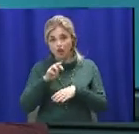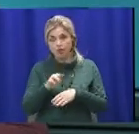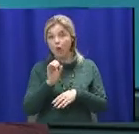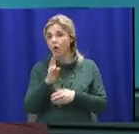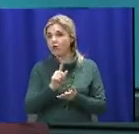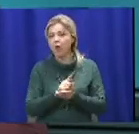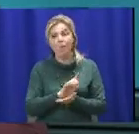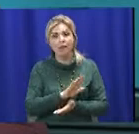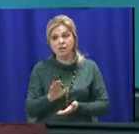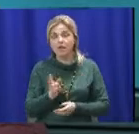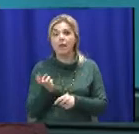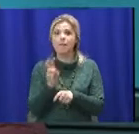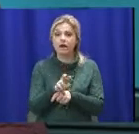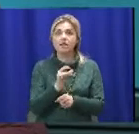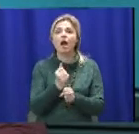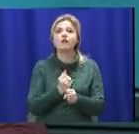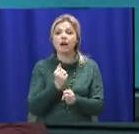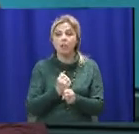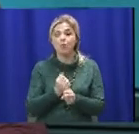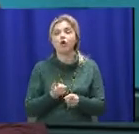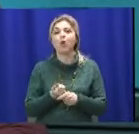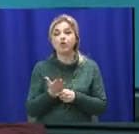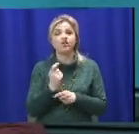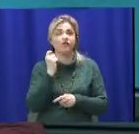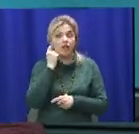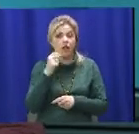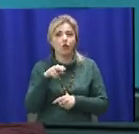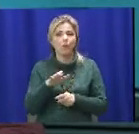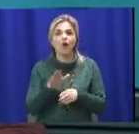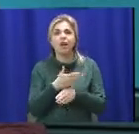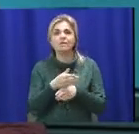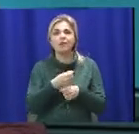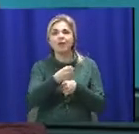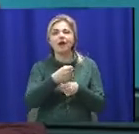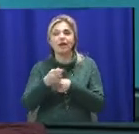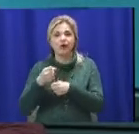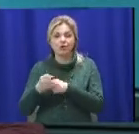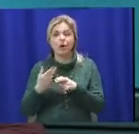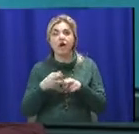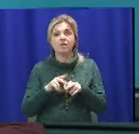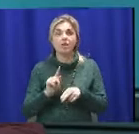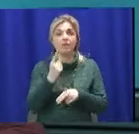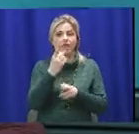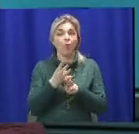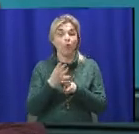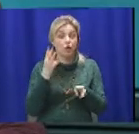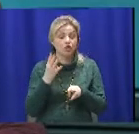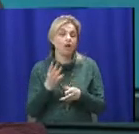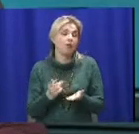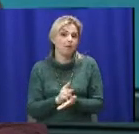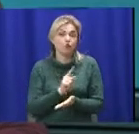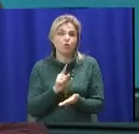прийти и отработать какое-то количество лет по распределению. И это в первую очередь, безусловно,